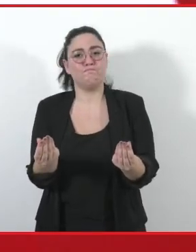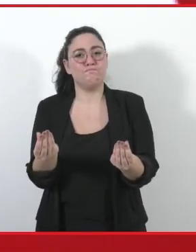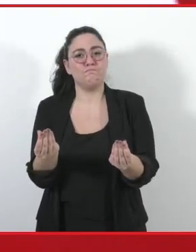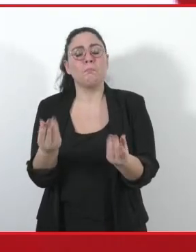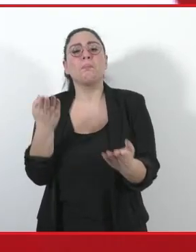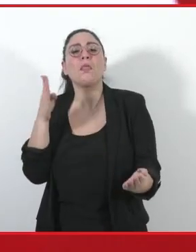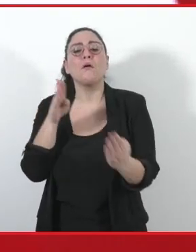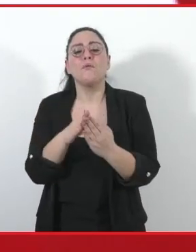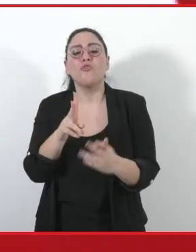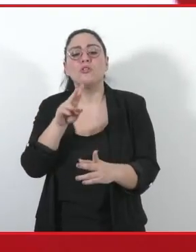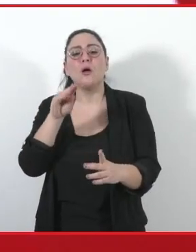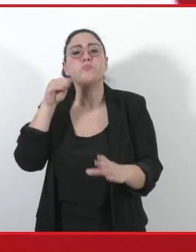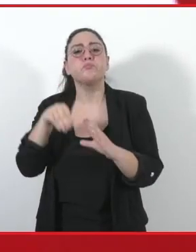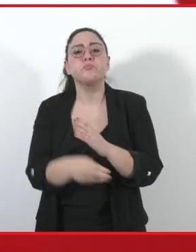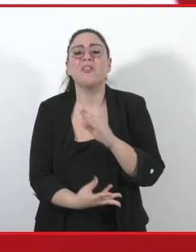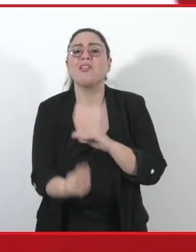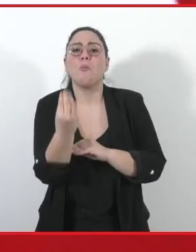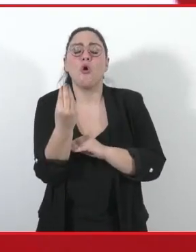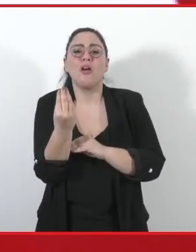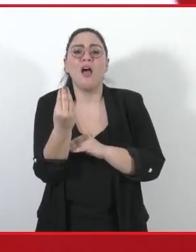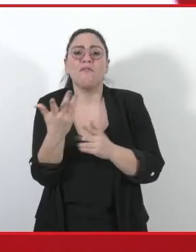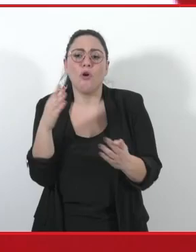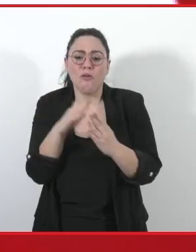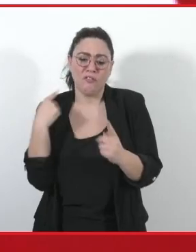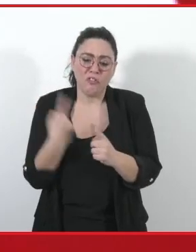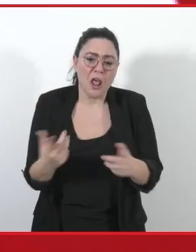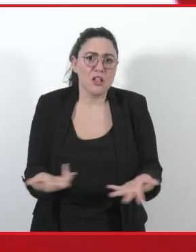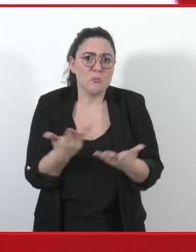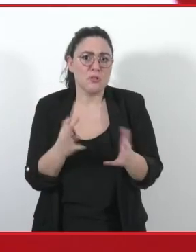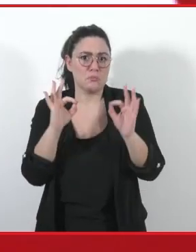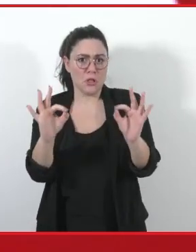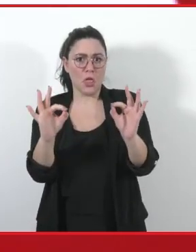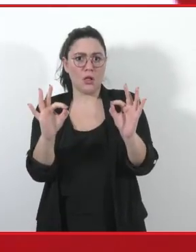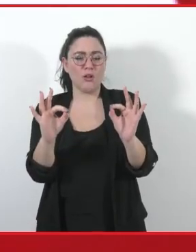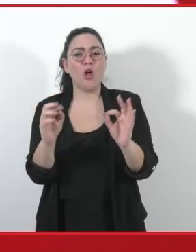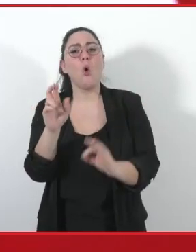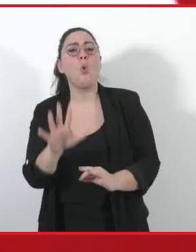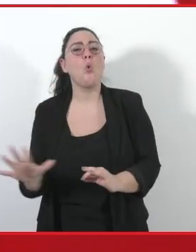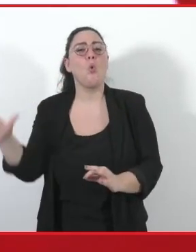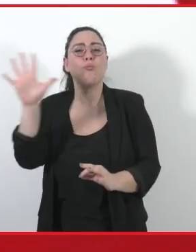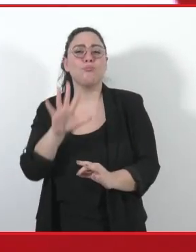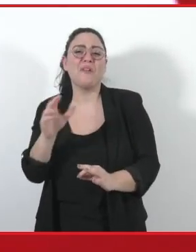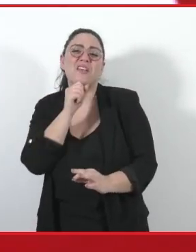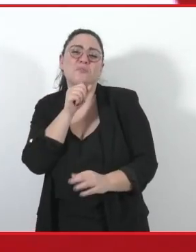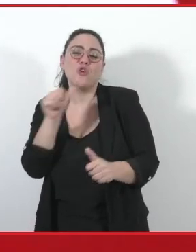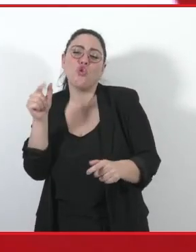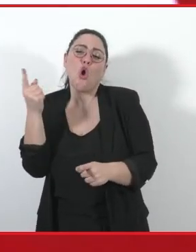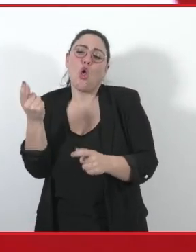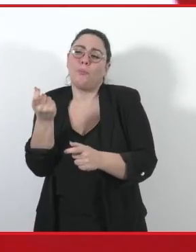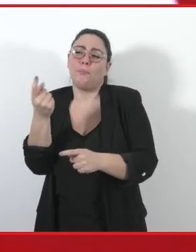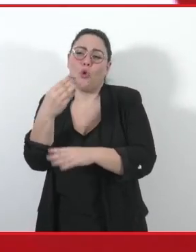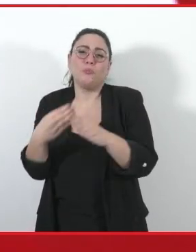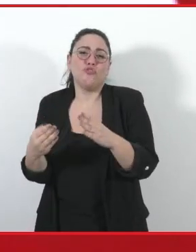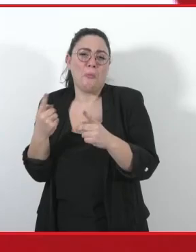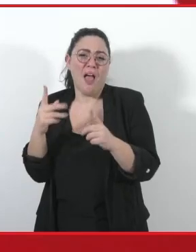è solo emblematica di una condizione più generale. Io direi che è un laboratorio politico